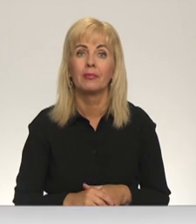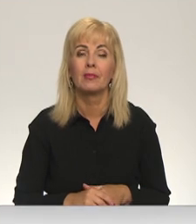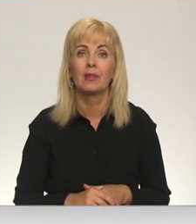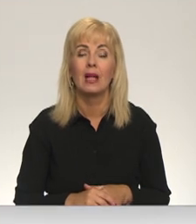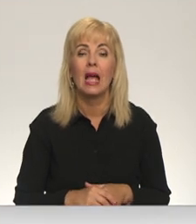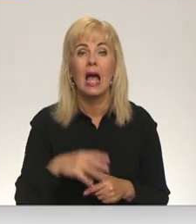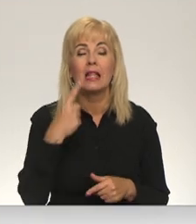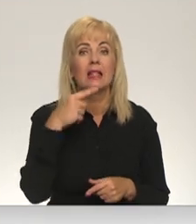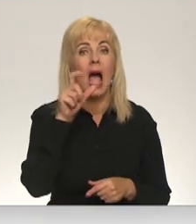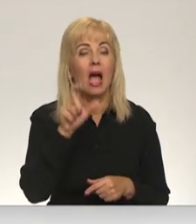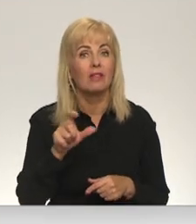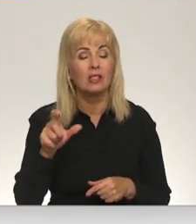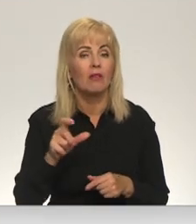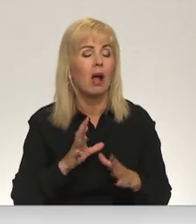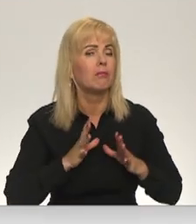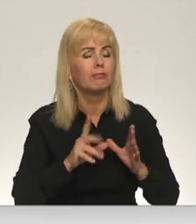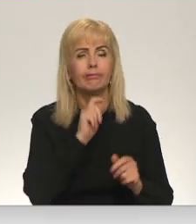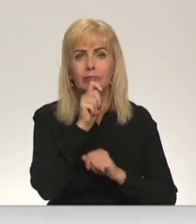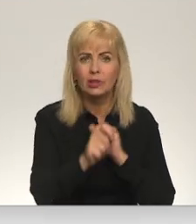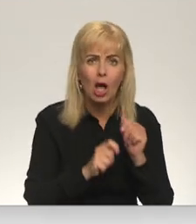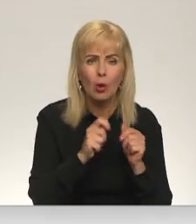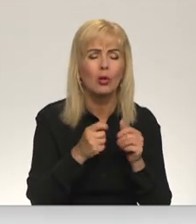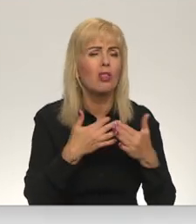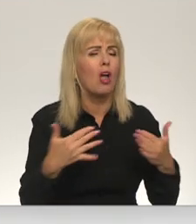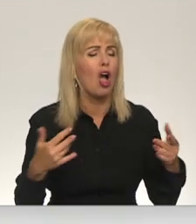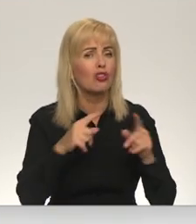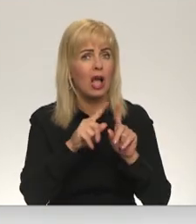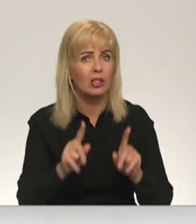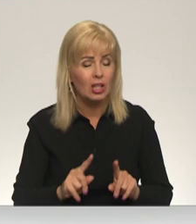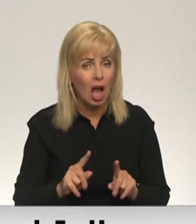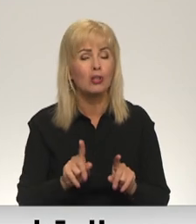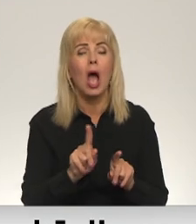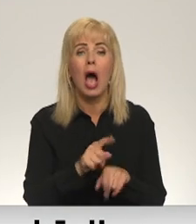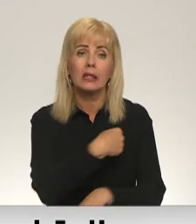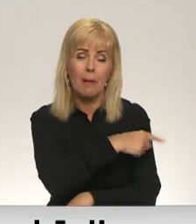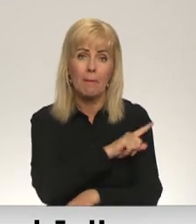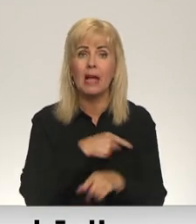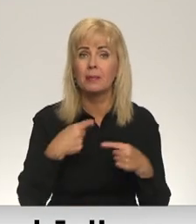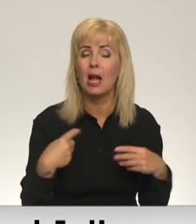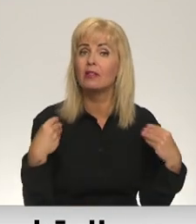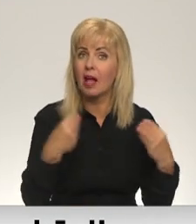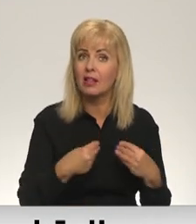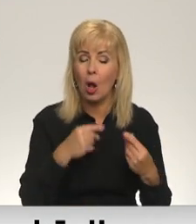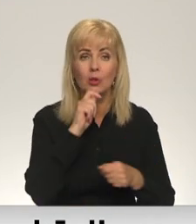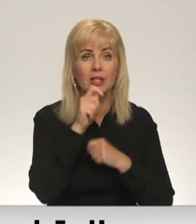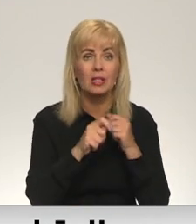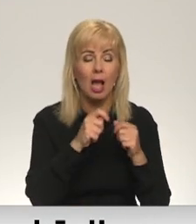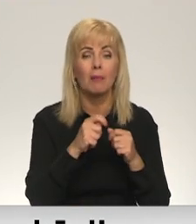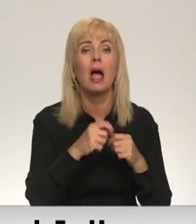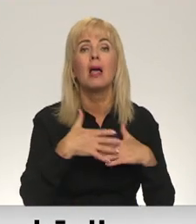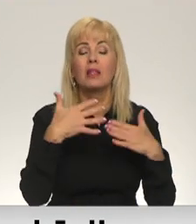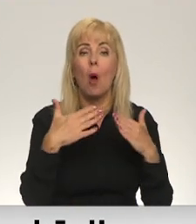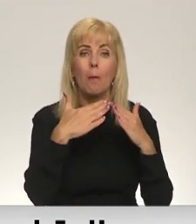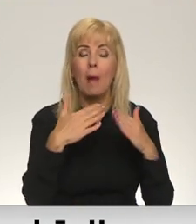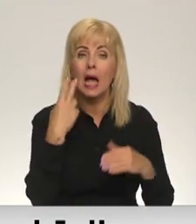Tajvānas cilvēki ir ļoti dālsni, gan ziedojot naudu, gan dažādas lietas. Tostarp medicīnas preces un drēbis, ko ziedo daudzas mājasēmniecības.